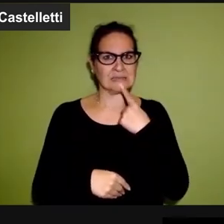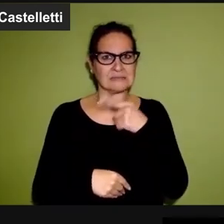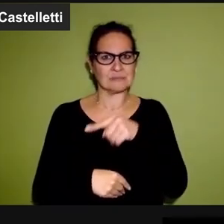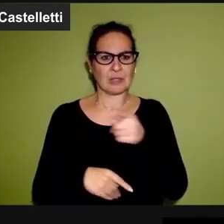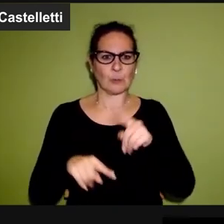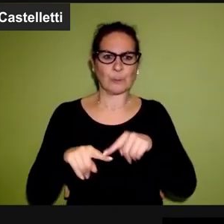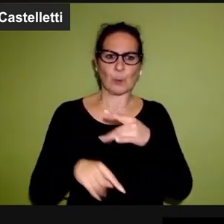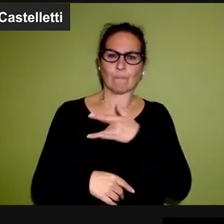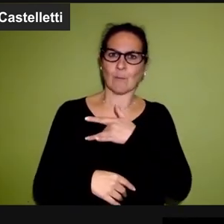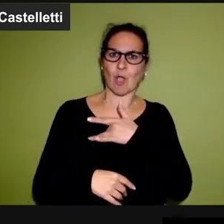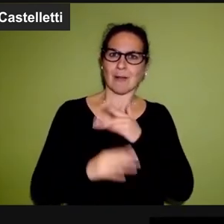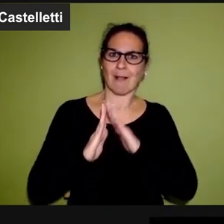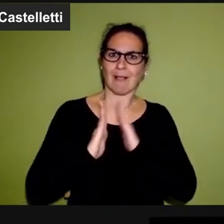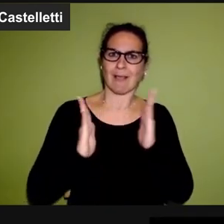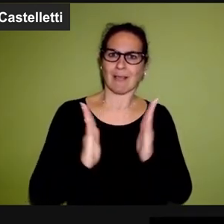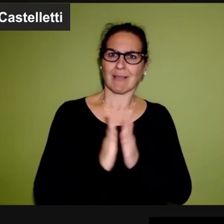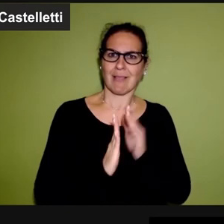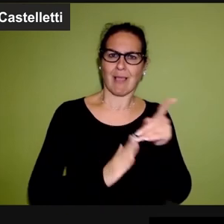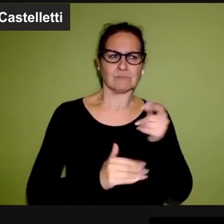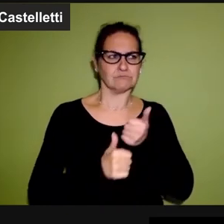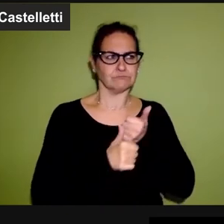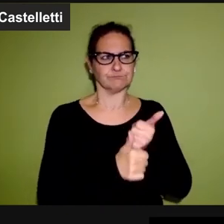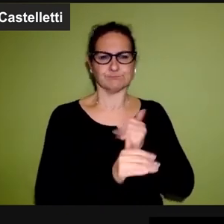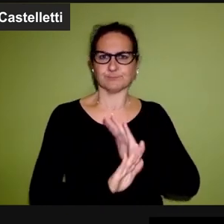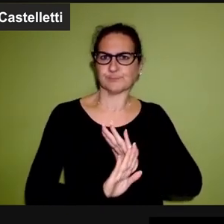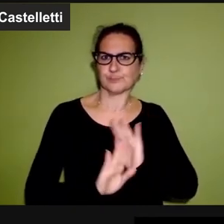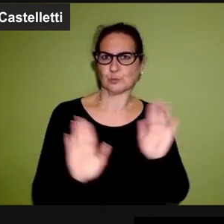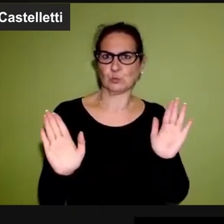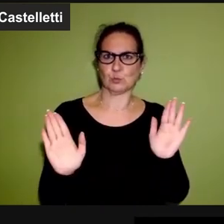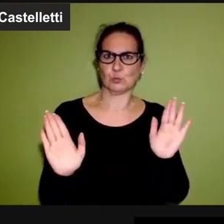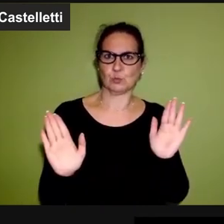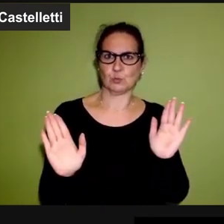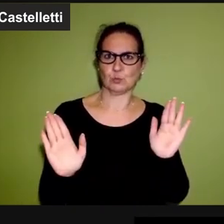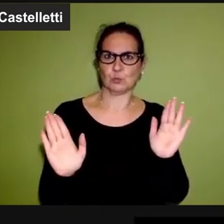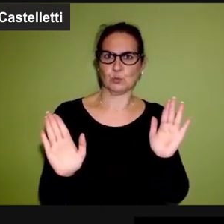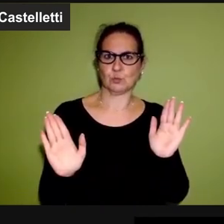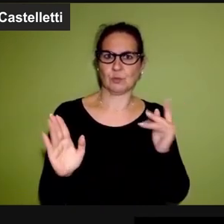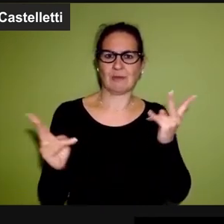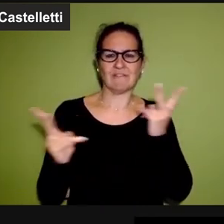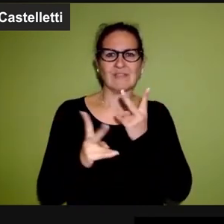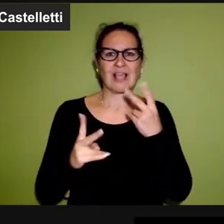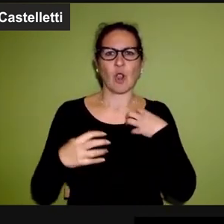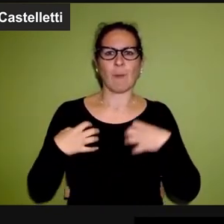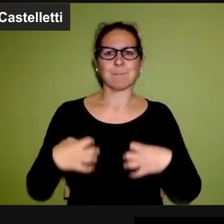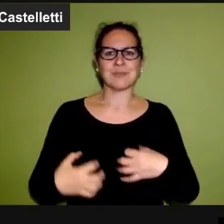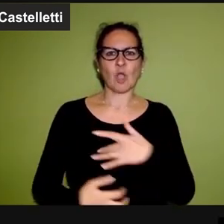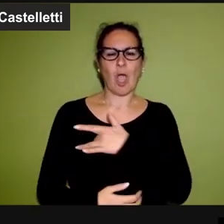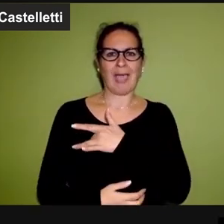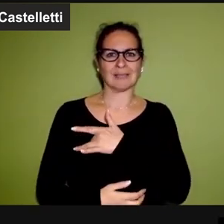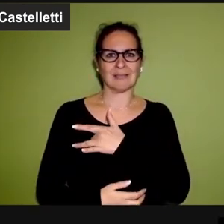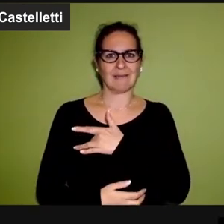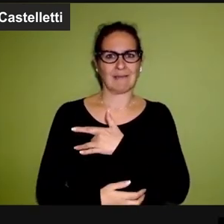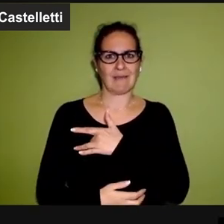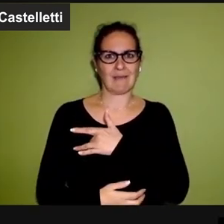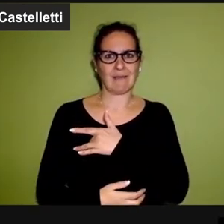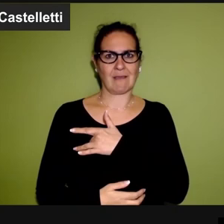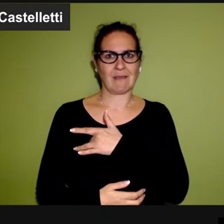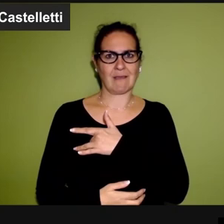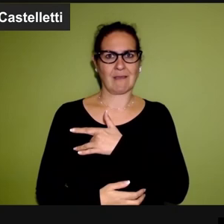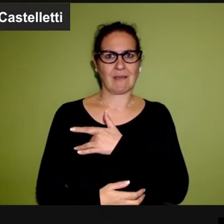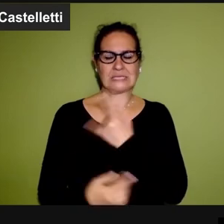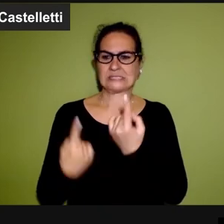come su altri aspetti della morale della Chiesa, la Chiesa non la seguono più. In tutte le faccende bioetiche